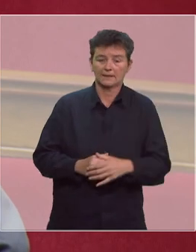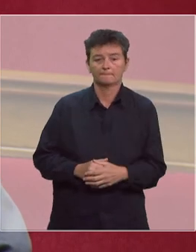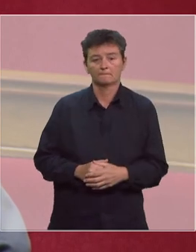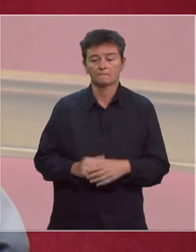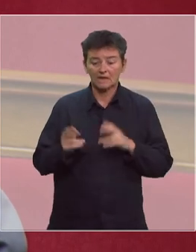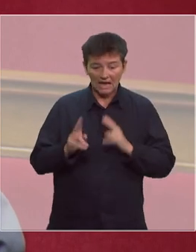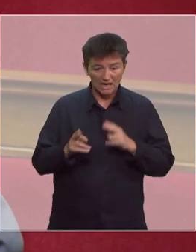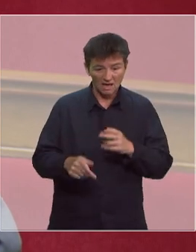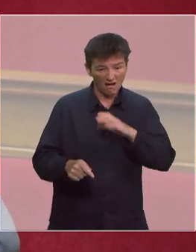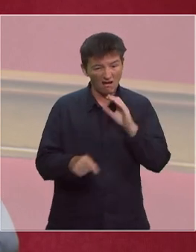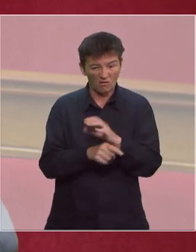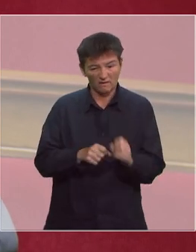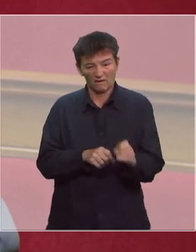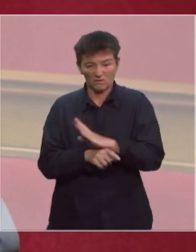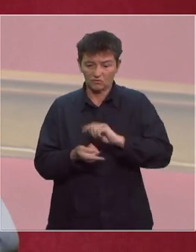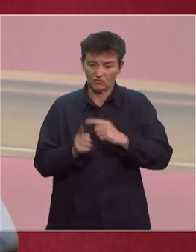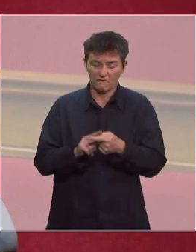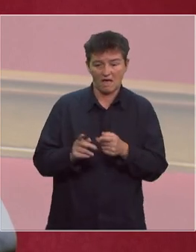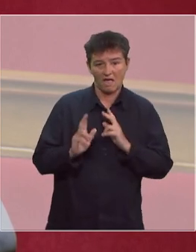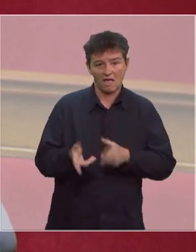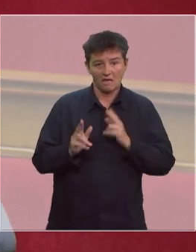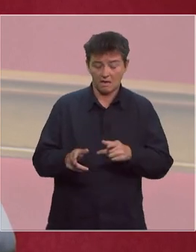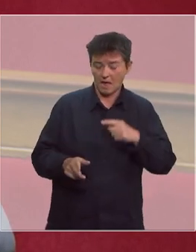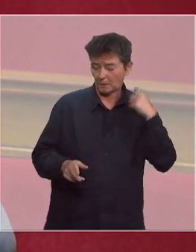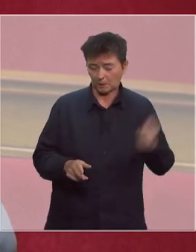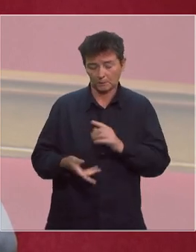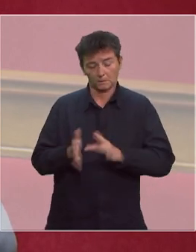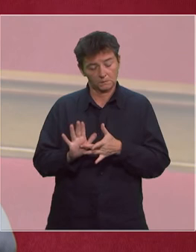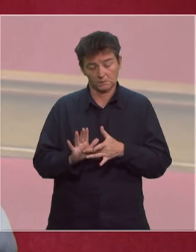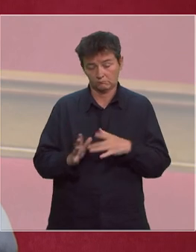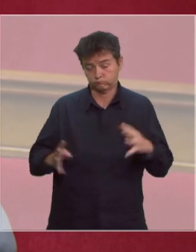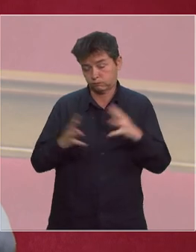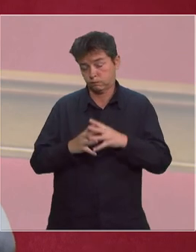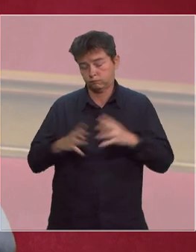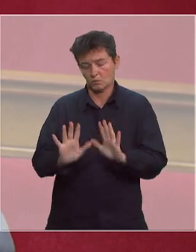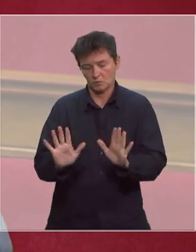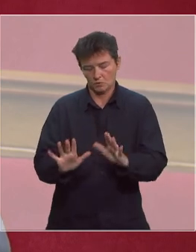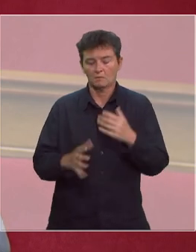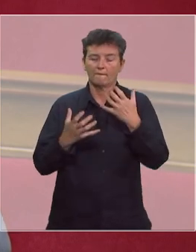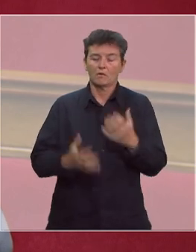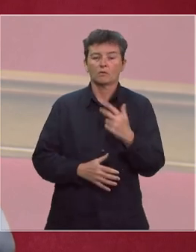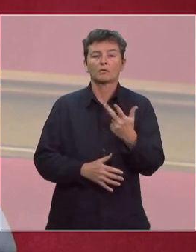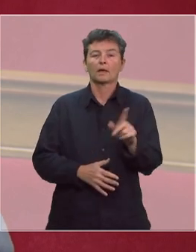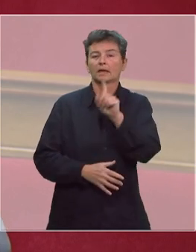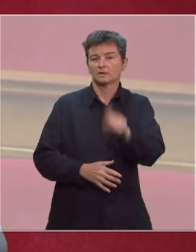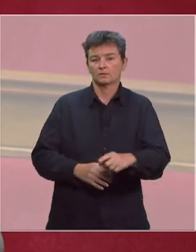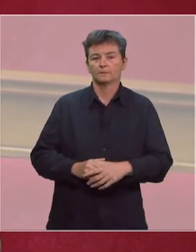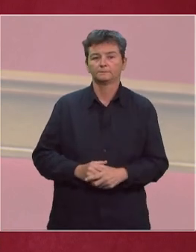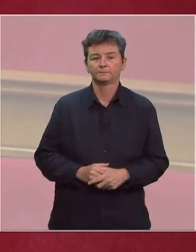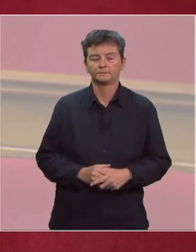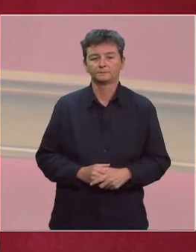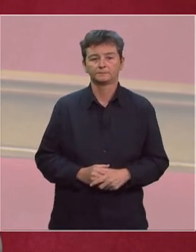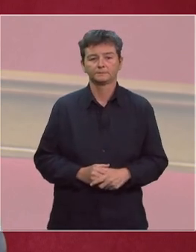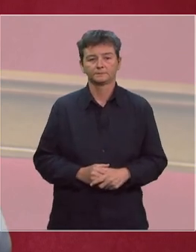que cette guerre contre le virus se transforme en guerre de tous contre tous, permettez-moi de vous poser trois grandes questions pour mieux connaître votre